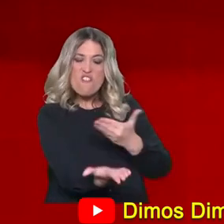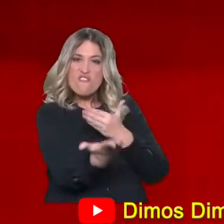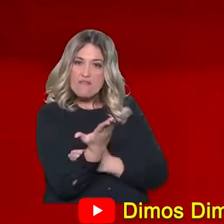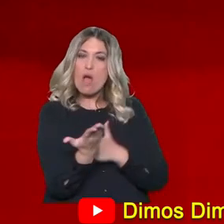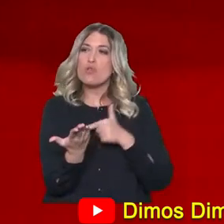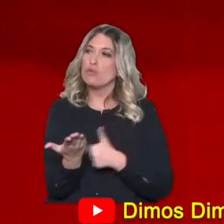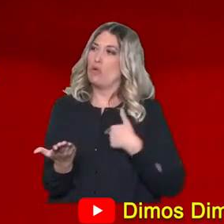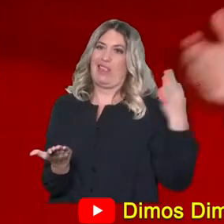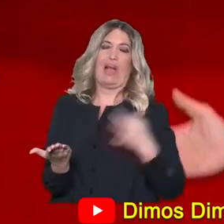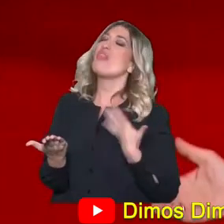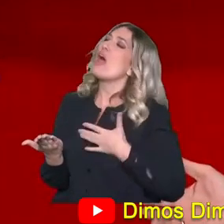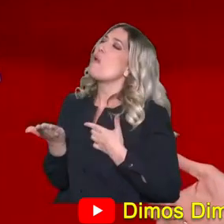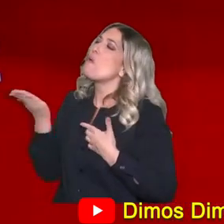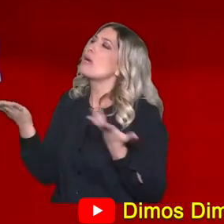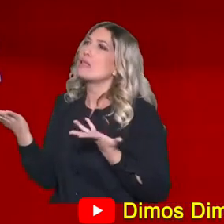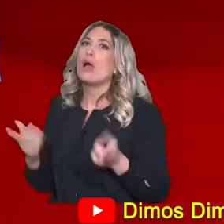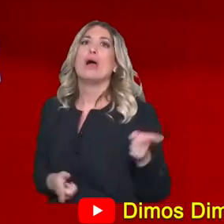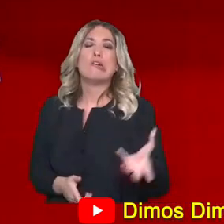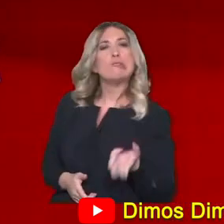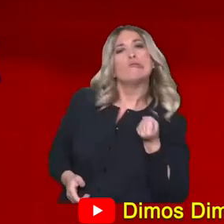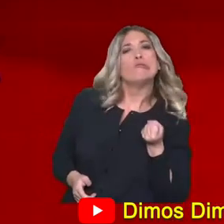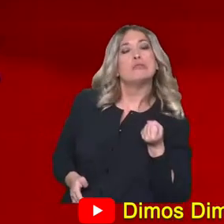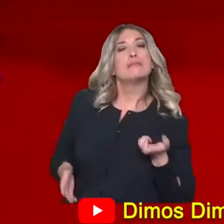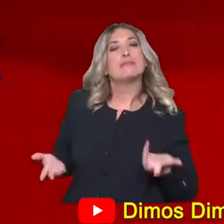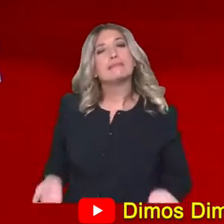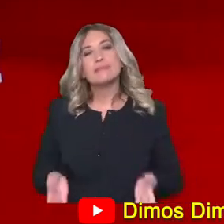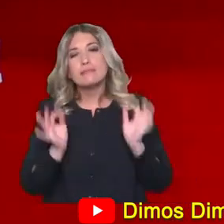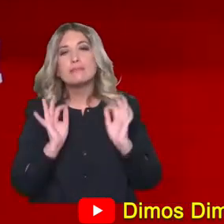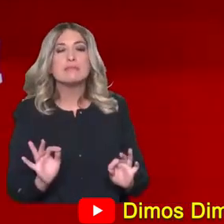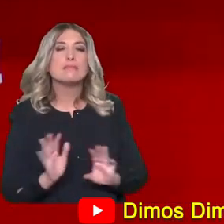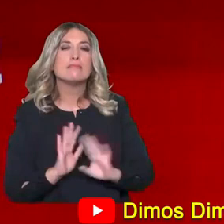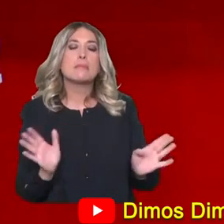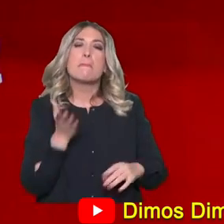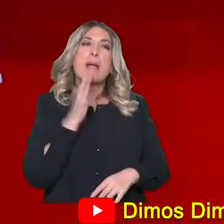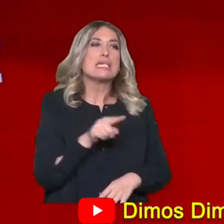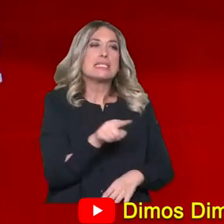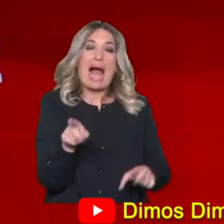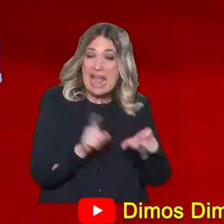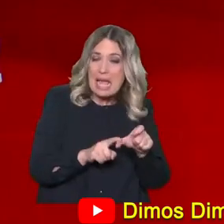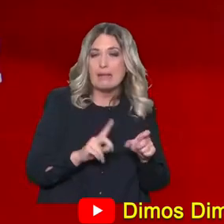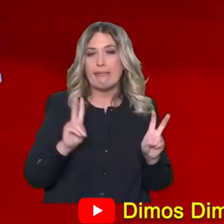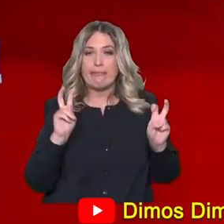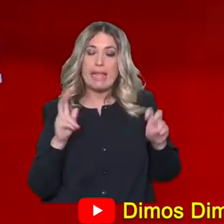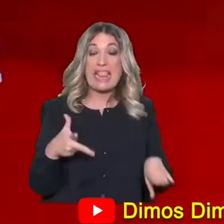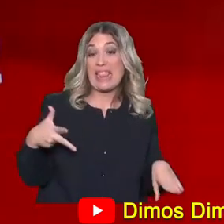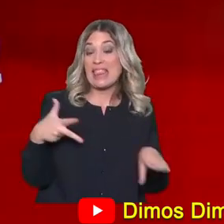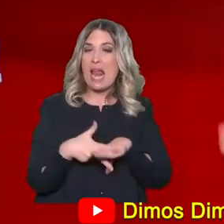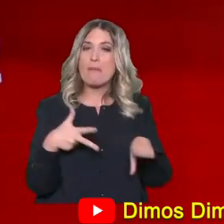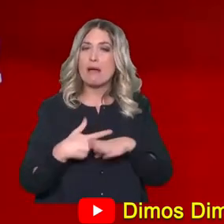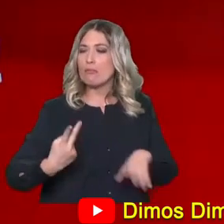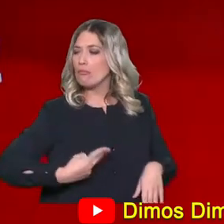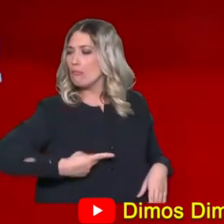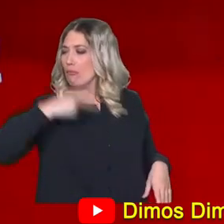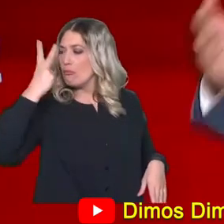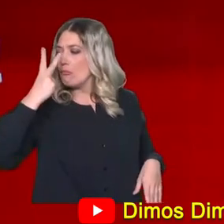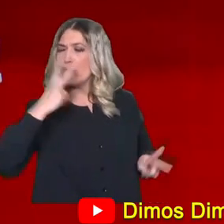συνεπείς. Και δεν δίνουν ούτε διβεβαίωση. Δηλαδή, στην ουσία έχουμε δημιουργήσει κάποιες καινούργιες τράπεζες, οι οποίες έχουν τα δικαιώματα των